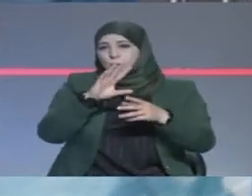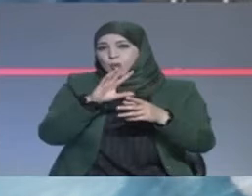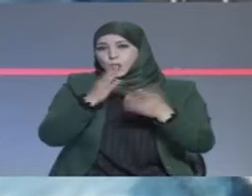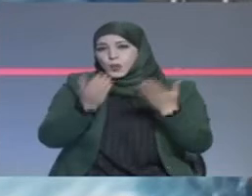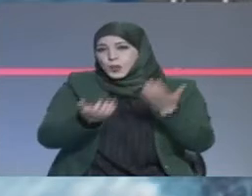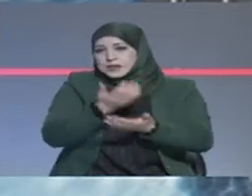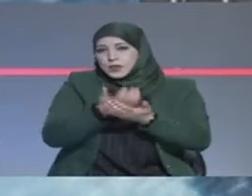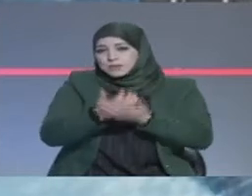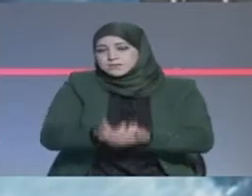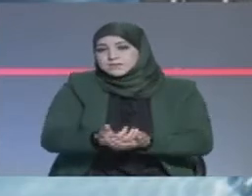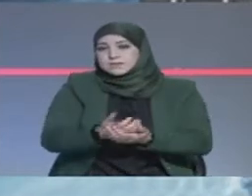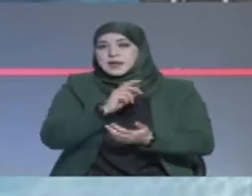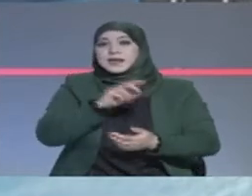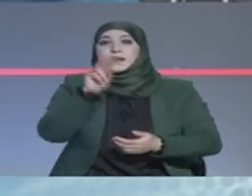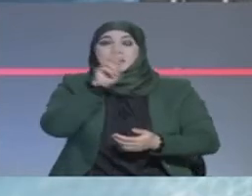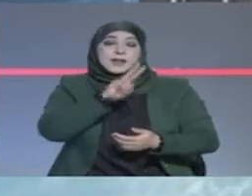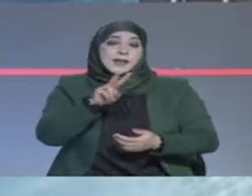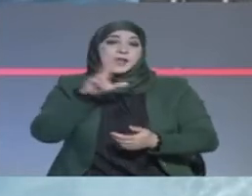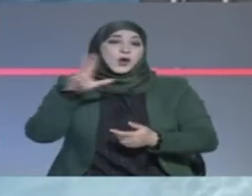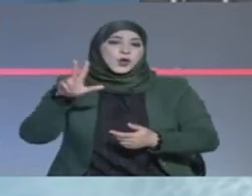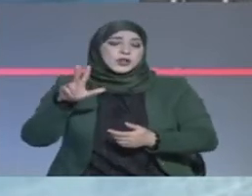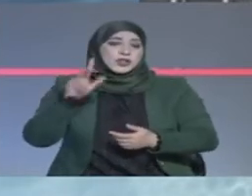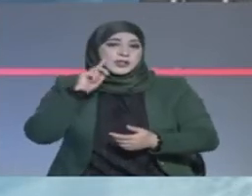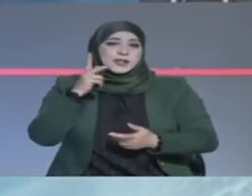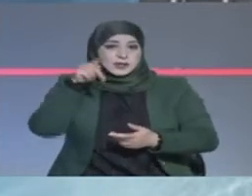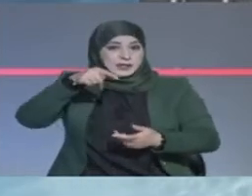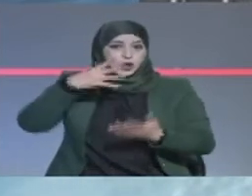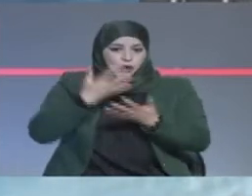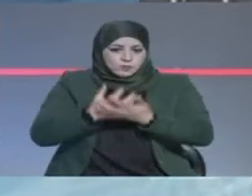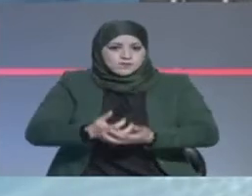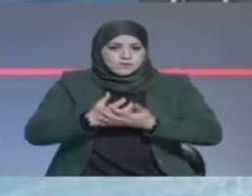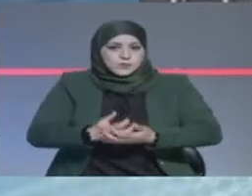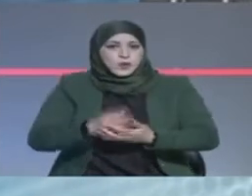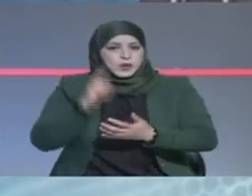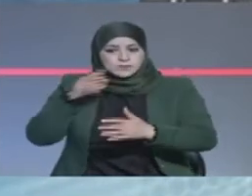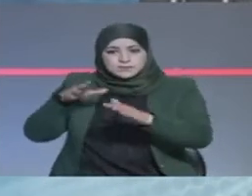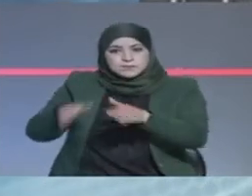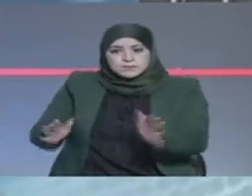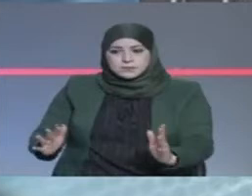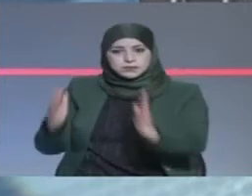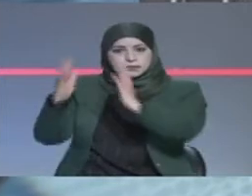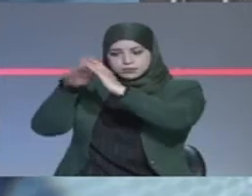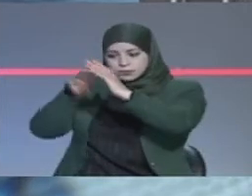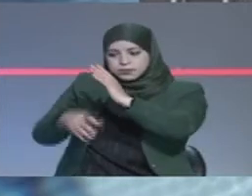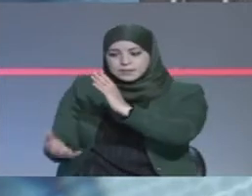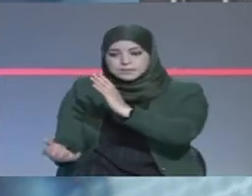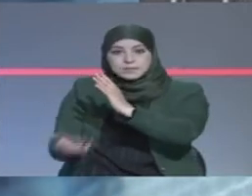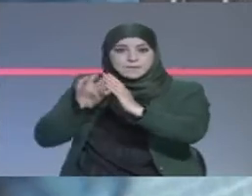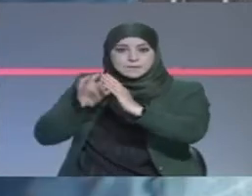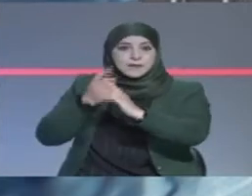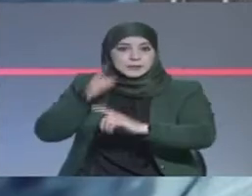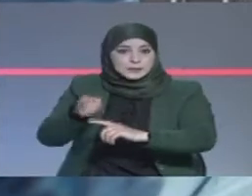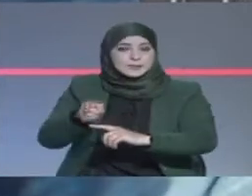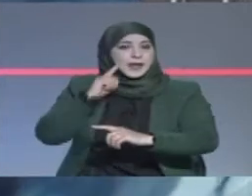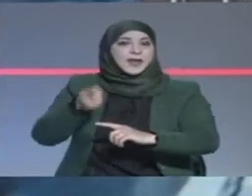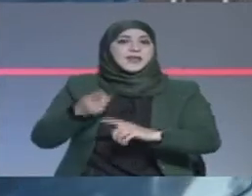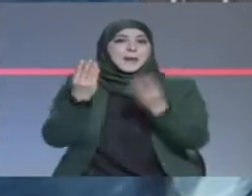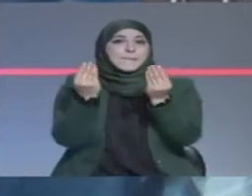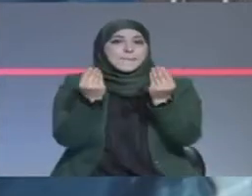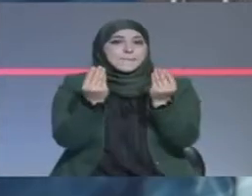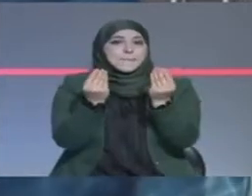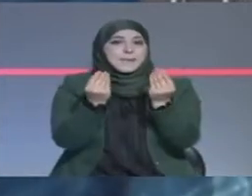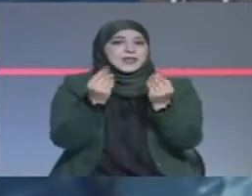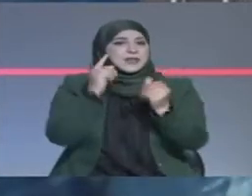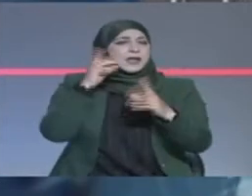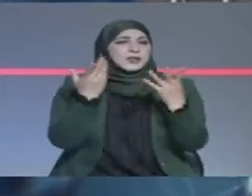بحوالي 23 كيلوغراما جاء في البيان أنه تم حجزها من المخبأ المكتشف ليؤكد المصدر أن هذه المادة